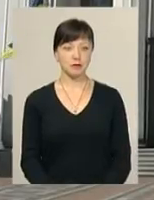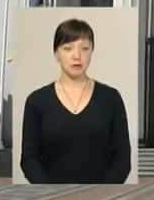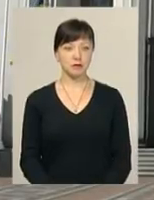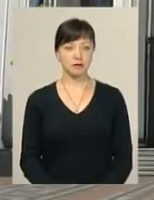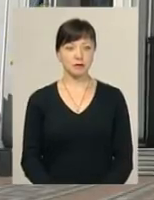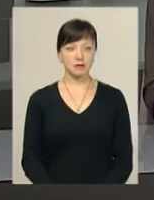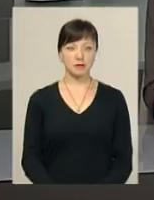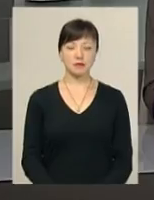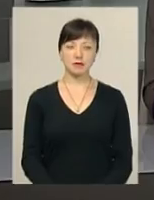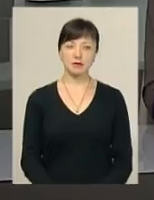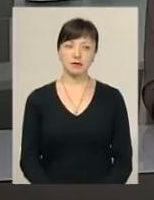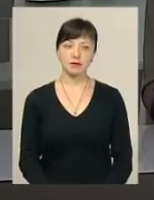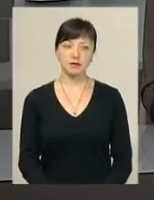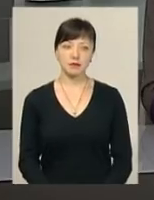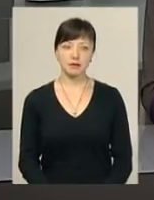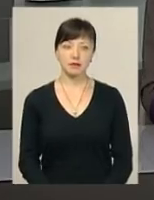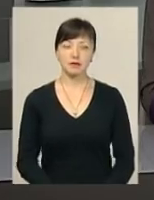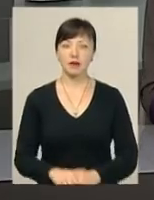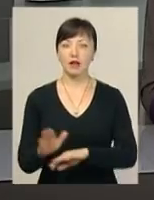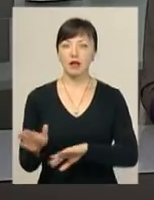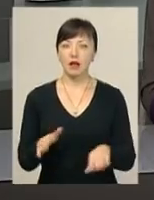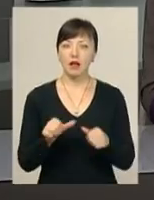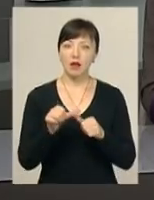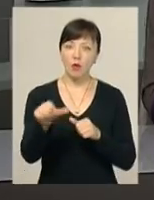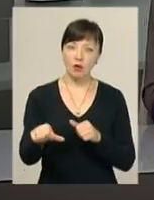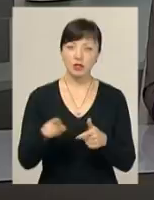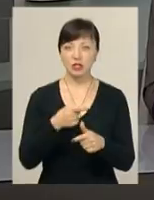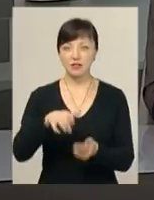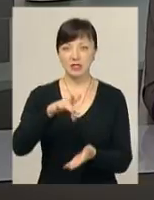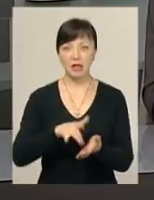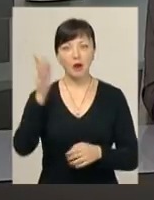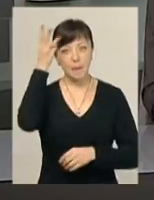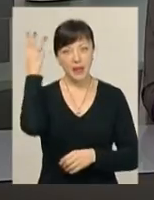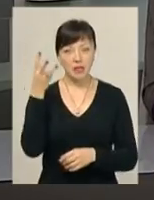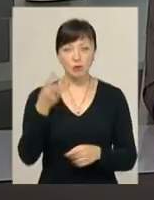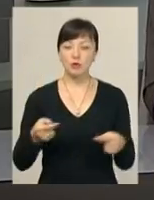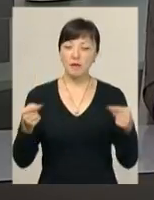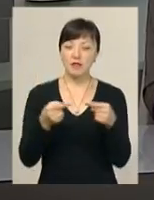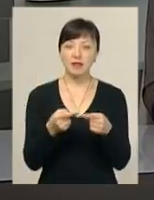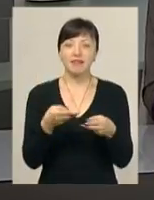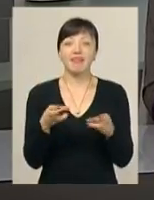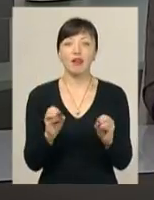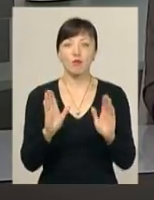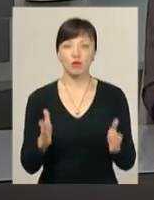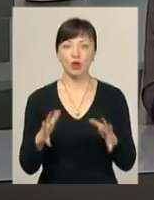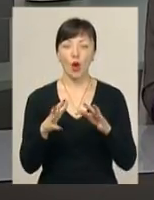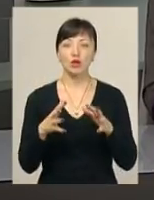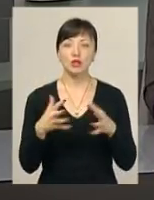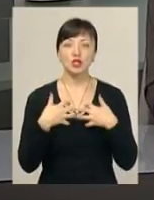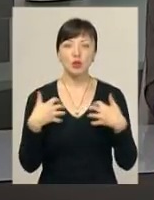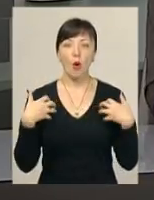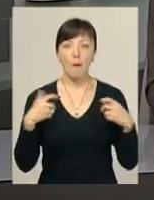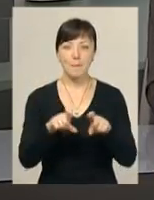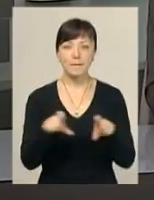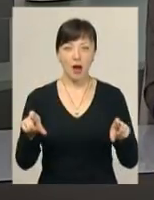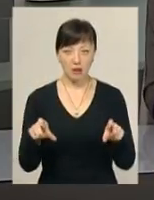випуску. На околиці чи у центрі у Хмельницькому визначаються, де буде зоопарк. Міська влада відповіла на петицію